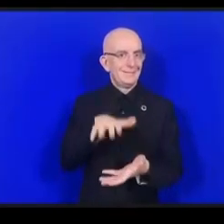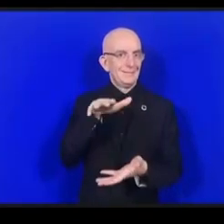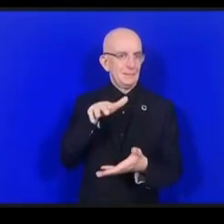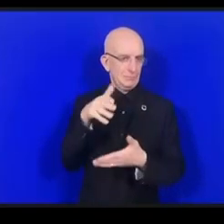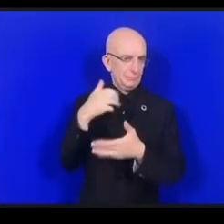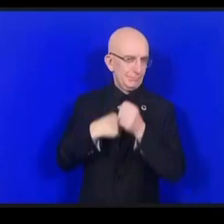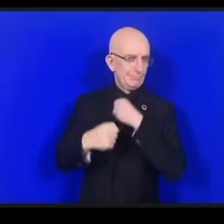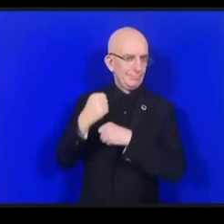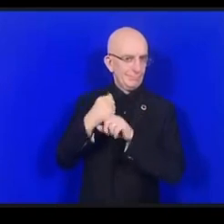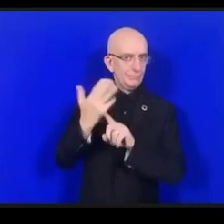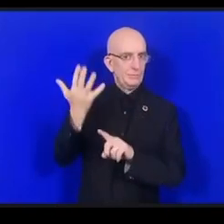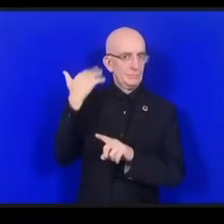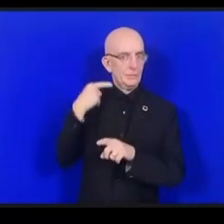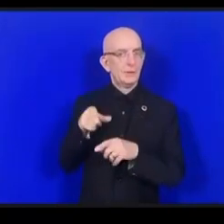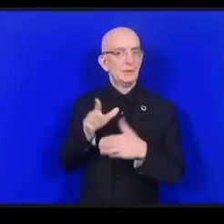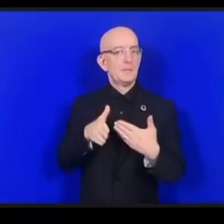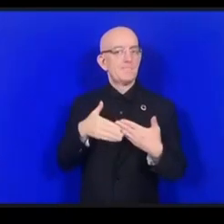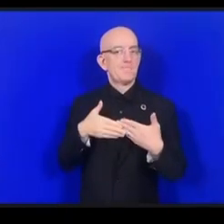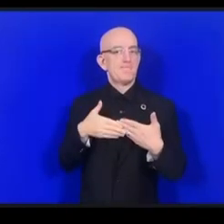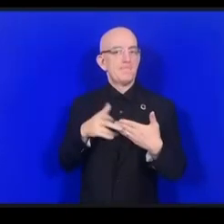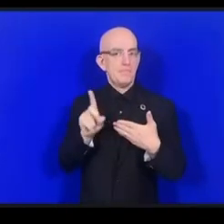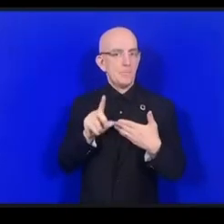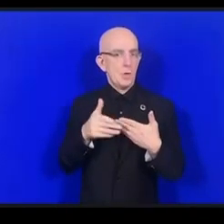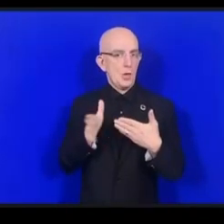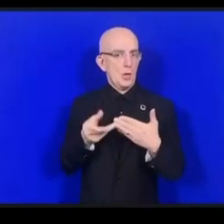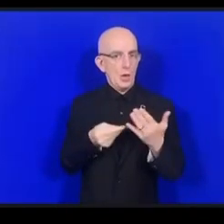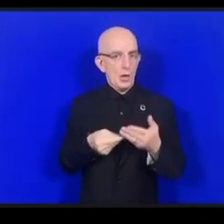منظومة البنك الدولي